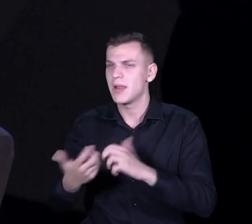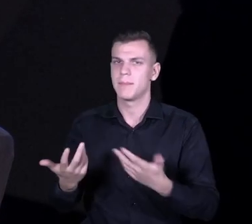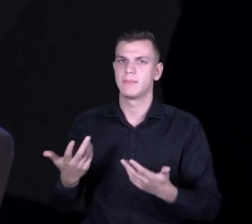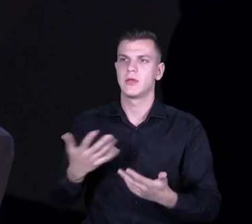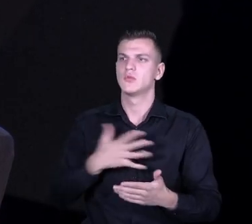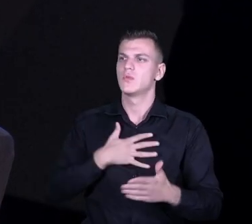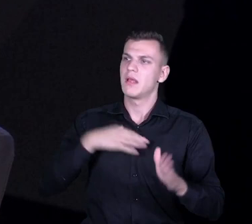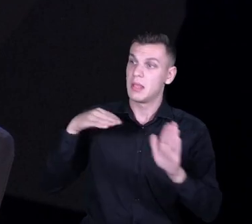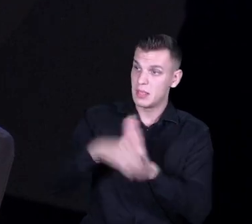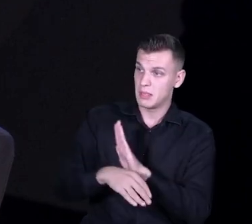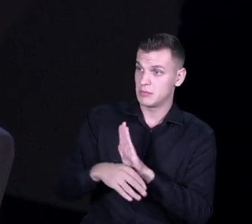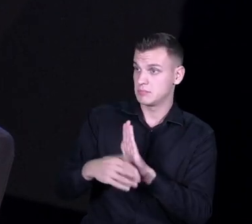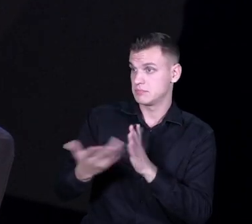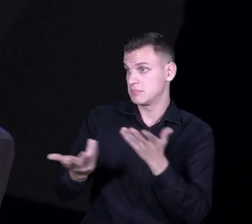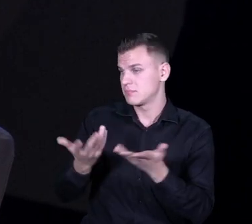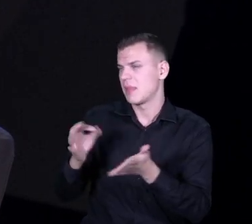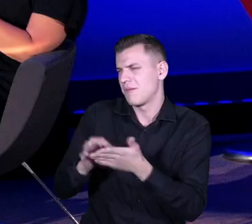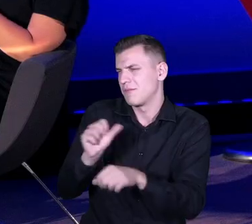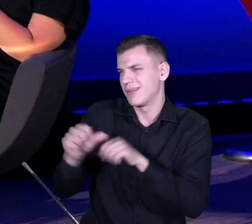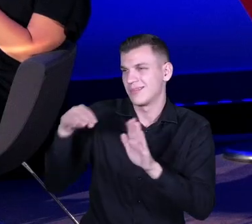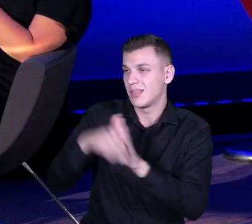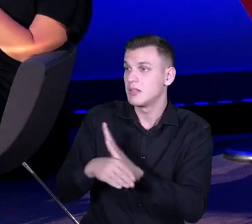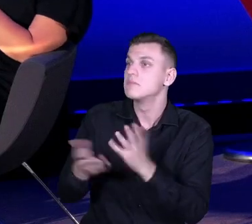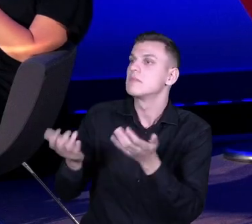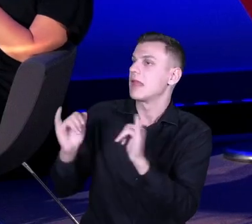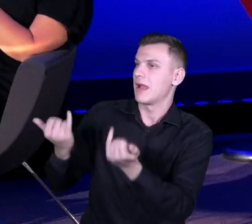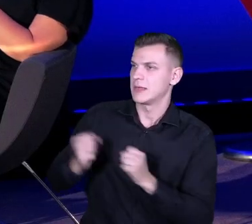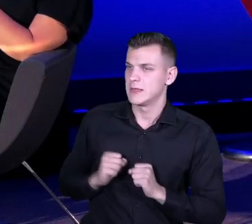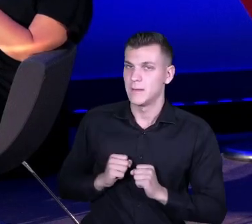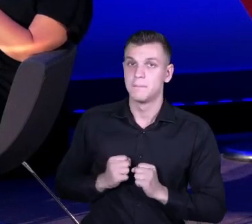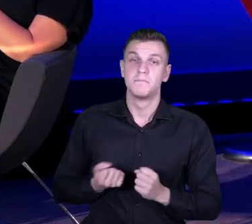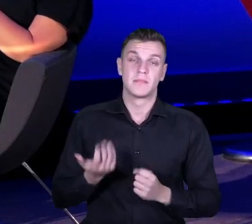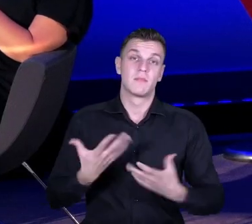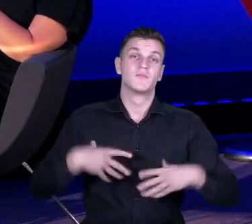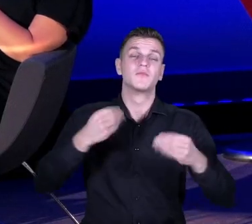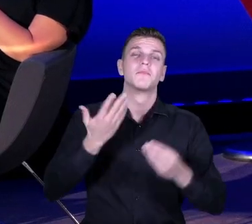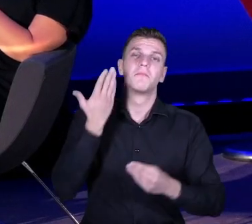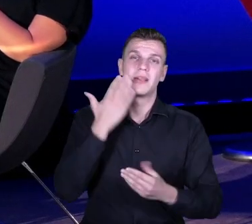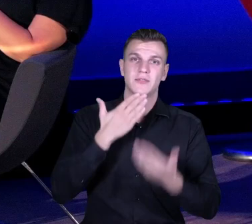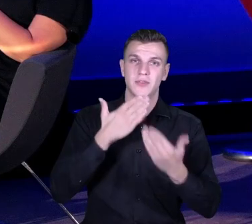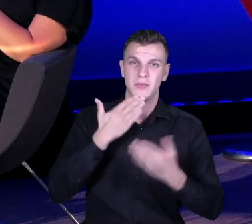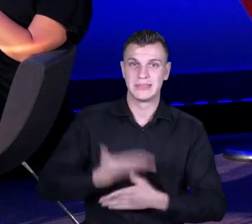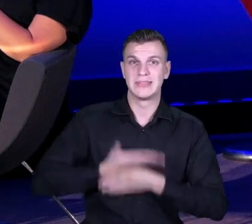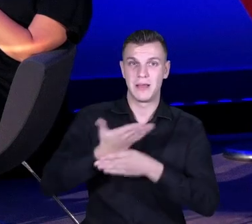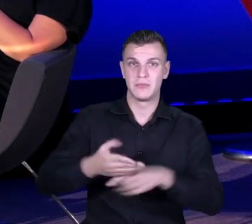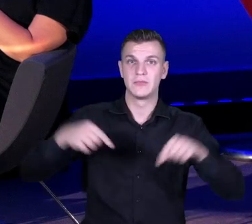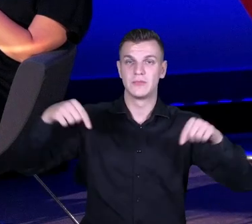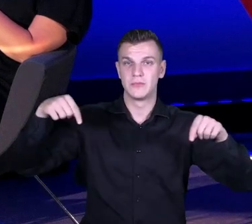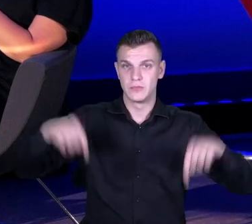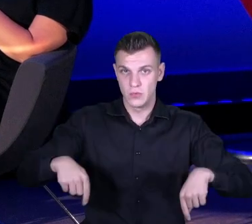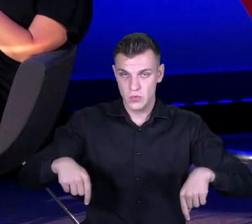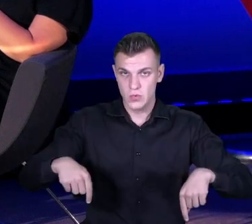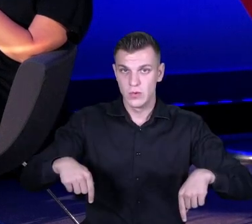w którymś momencie. Bardzo dziękuję przede wszystkim za zaproszenie, po pierwsze do programu, a po drugie do